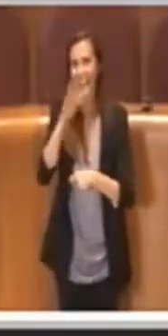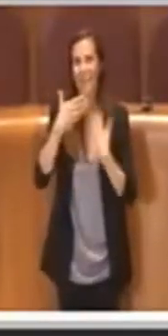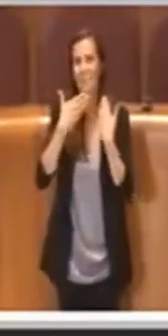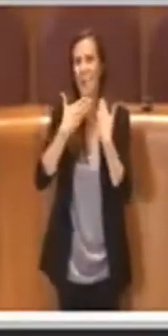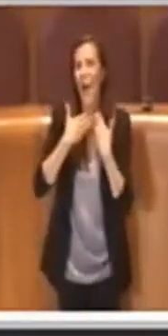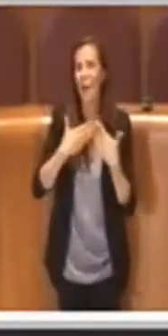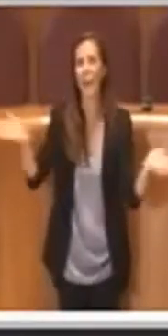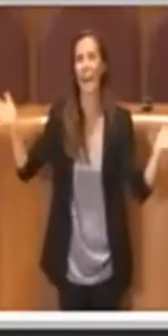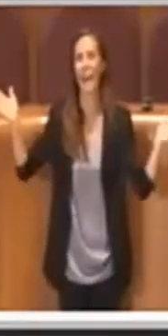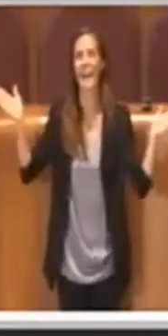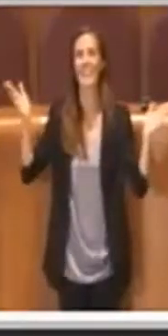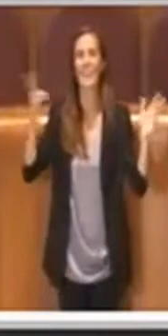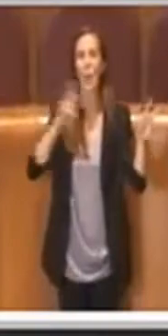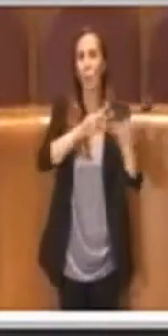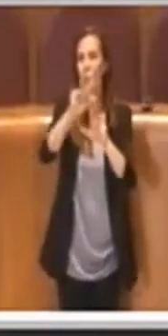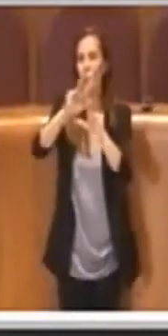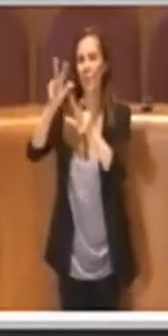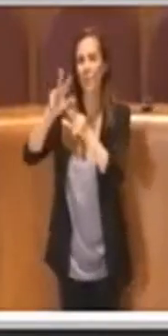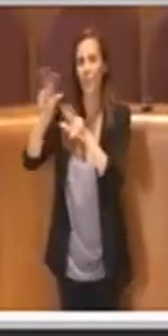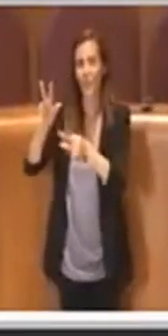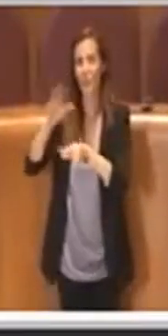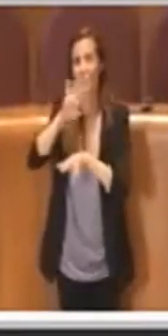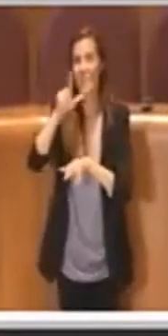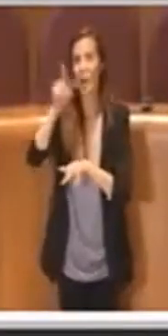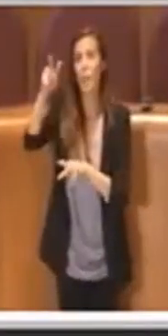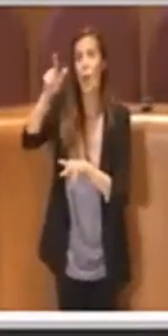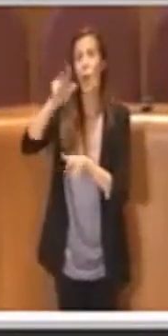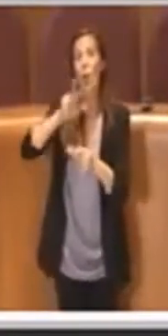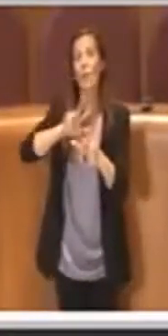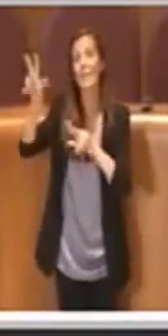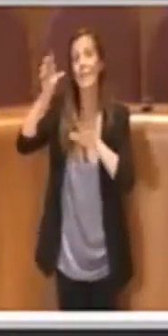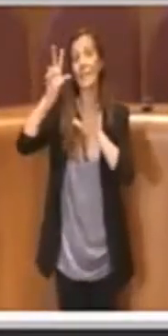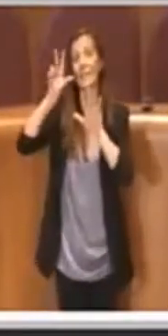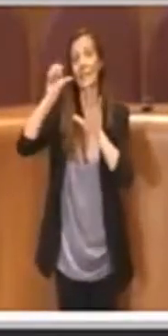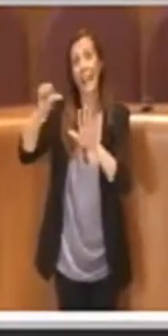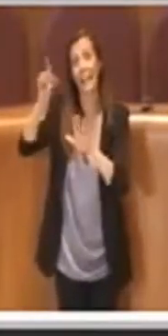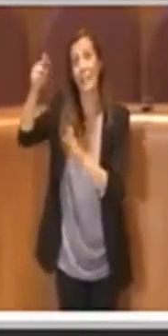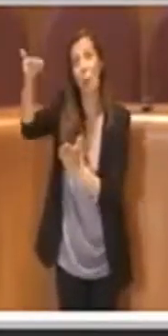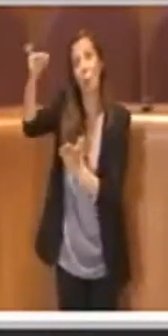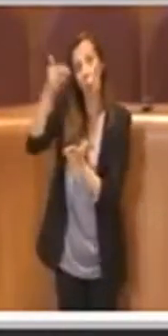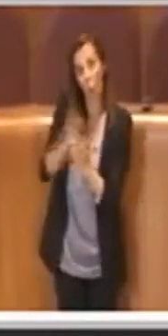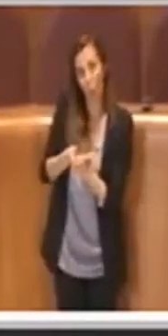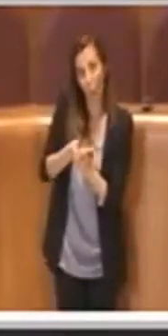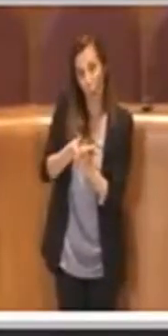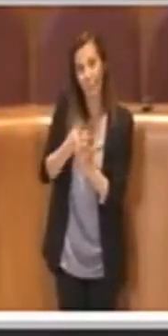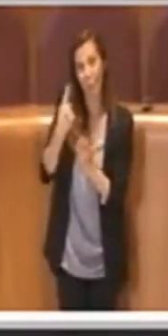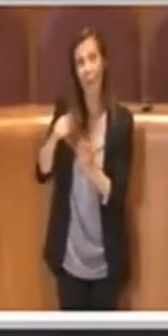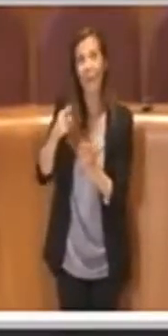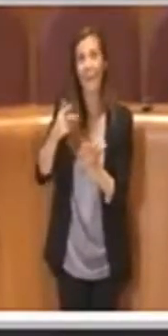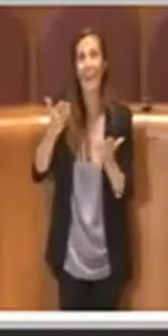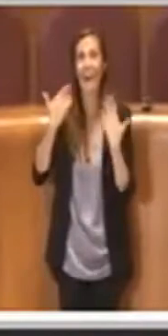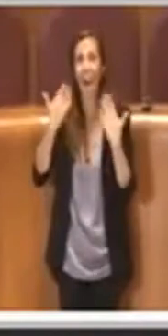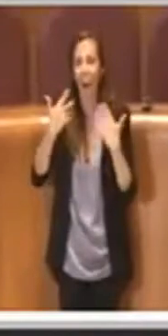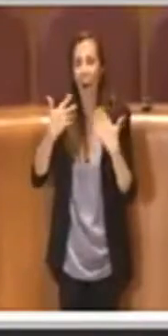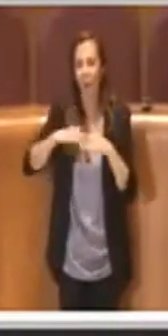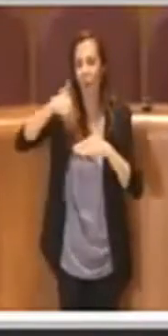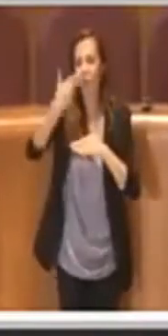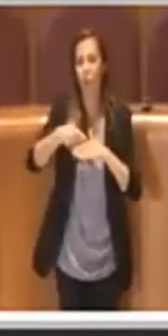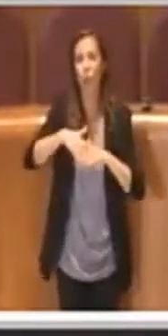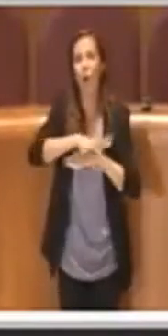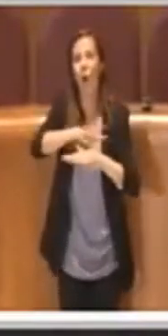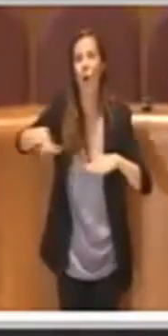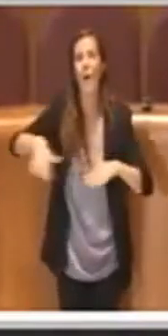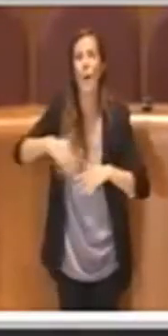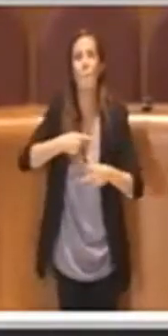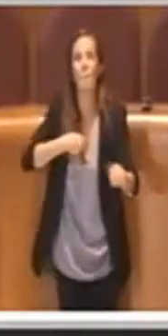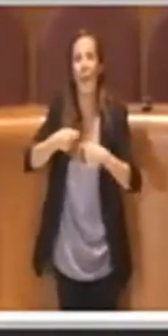sancere i municipi, abbiamo una proposta del sesto municipio su questo e noi riteniamo che